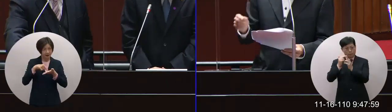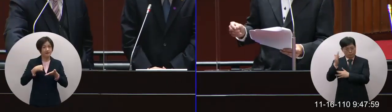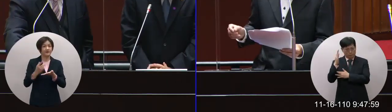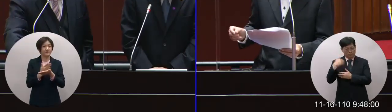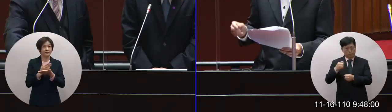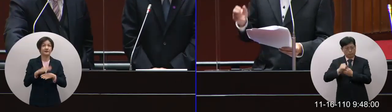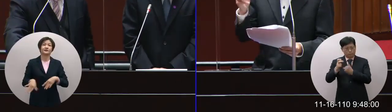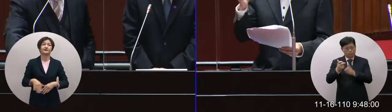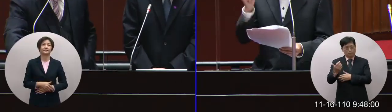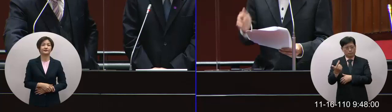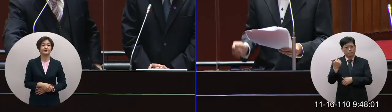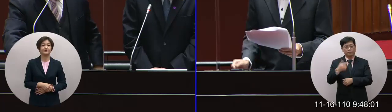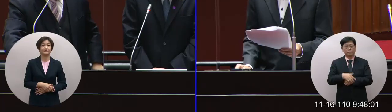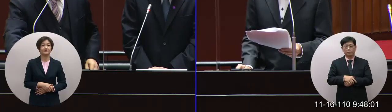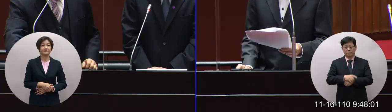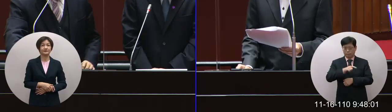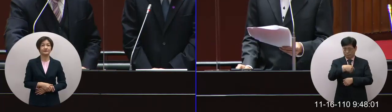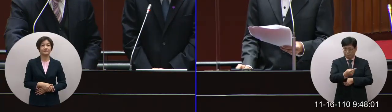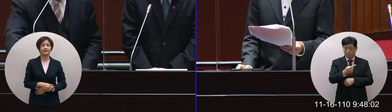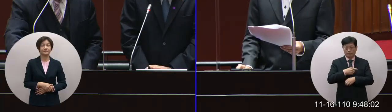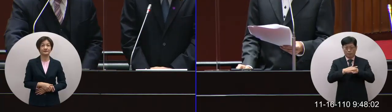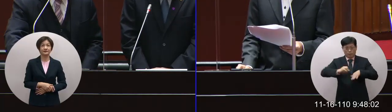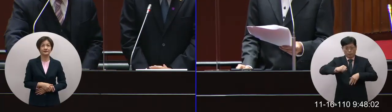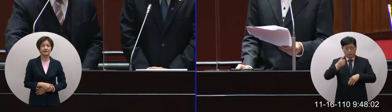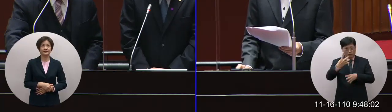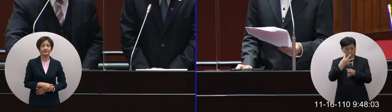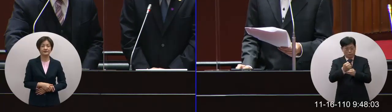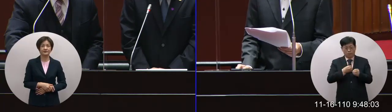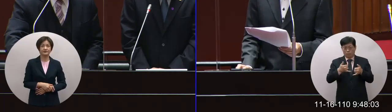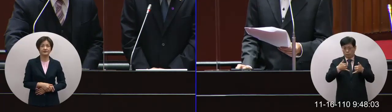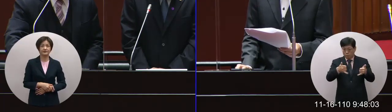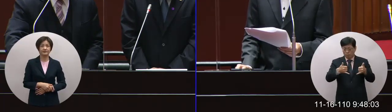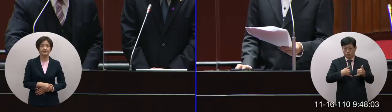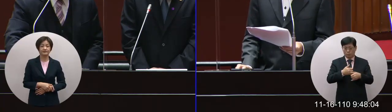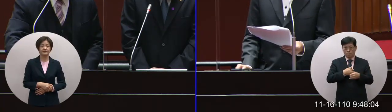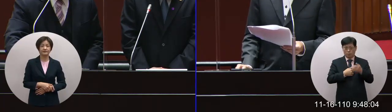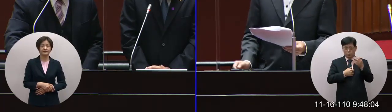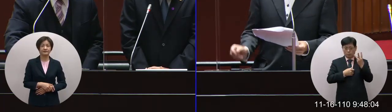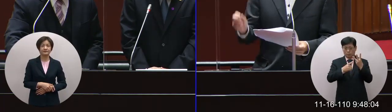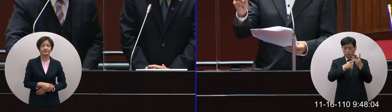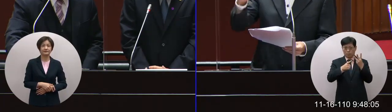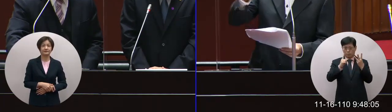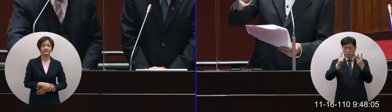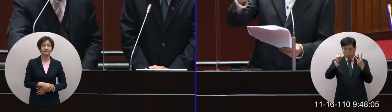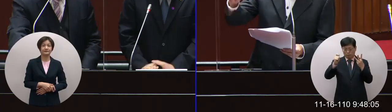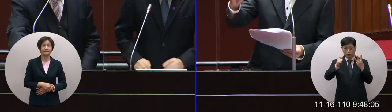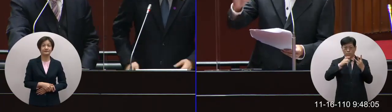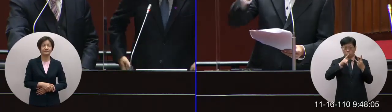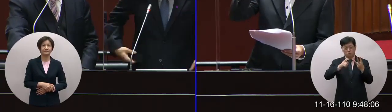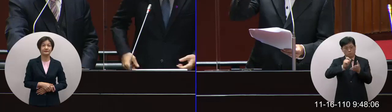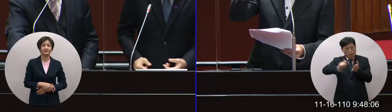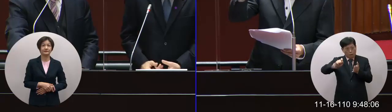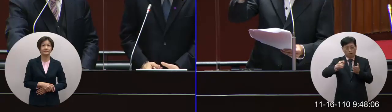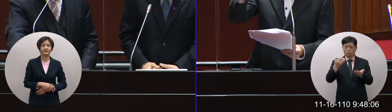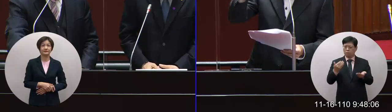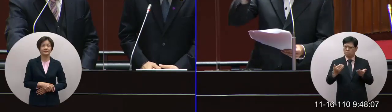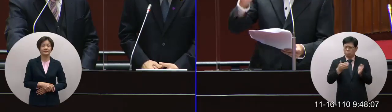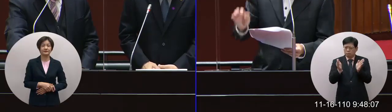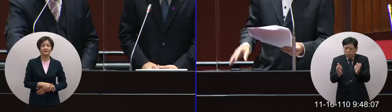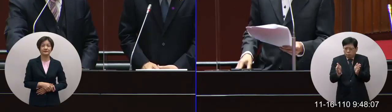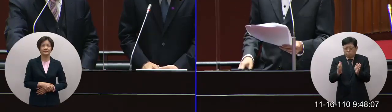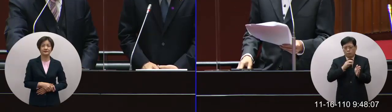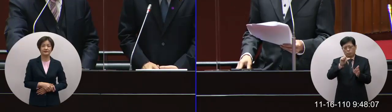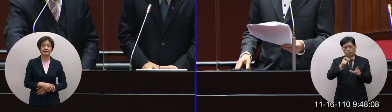市這邊來加油那另外一個就是安坑1號道路啊3至1A標事實上這個小小一段大概是